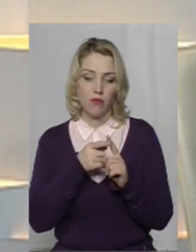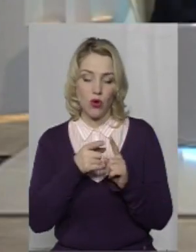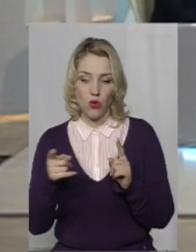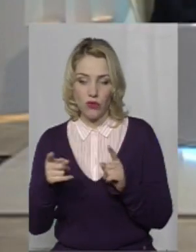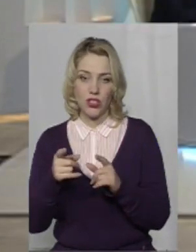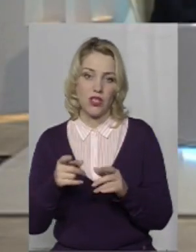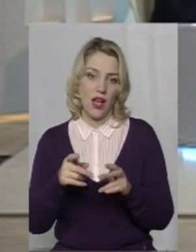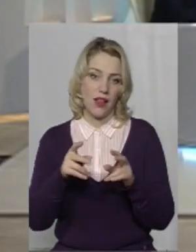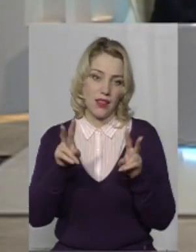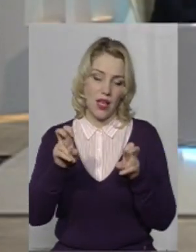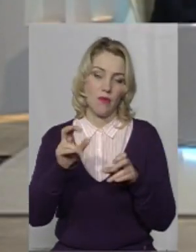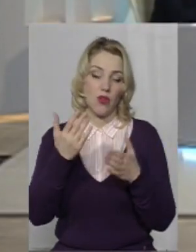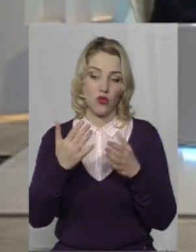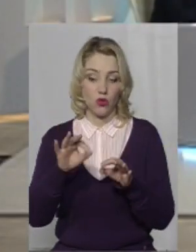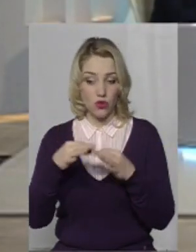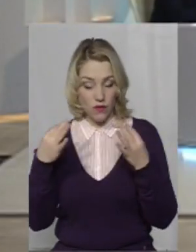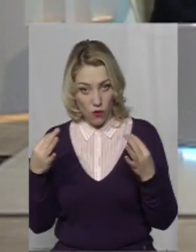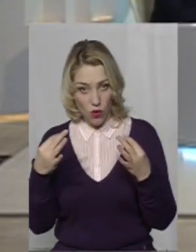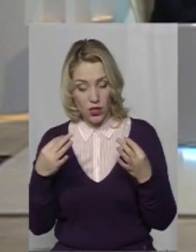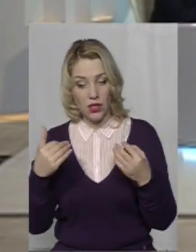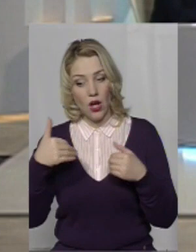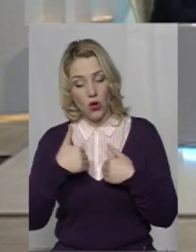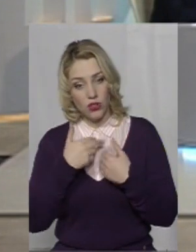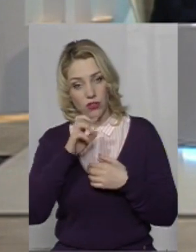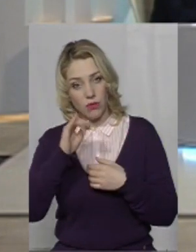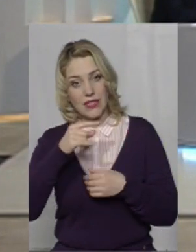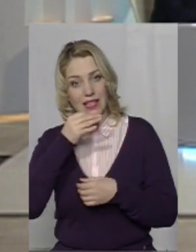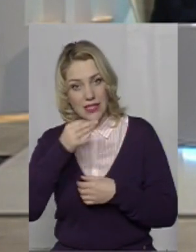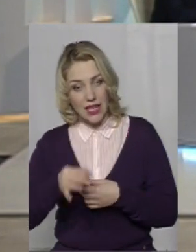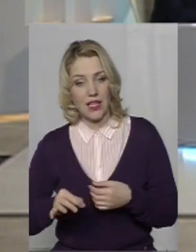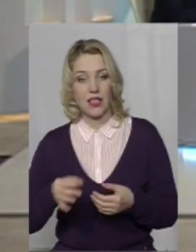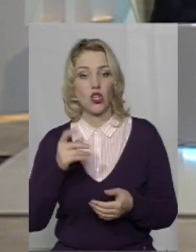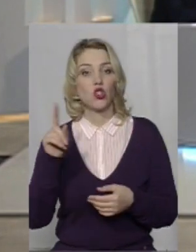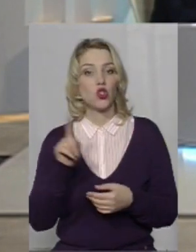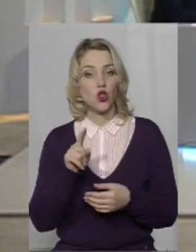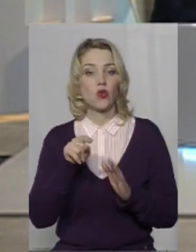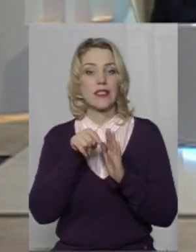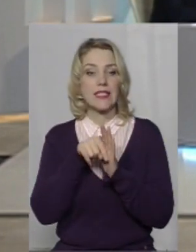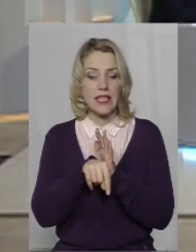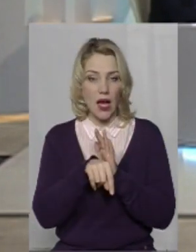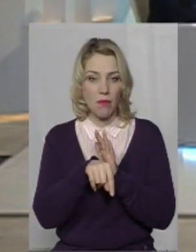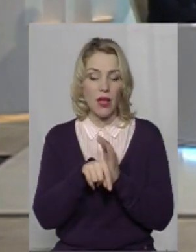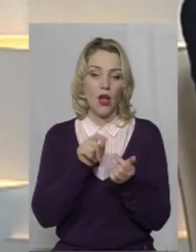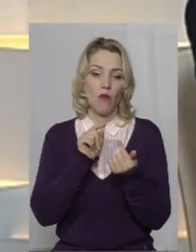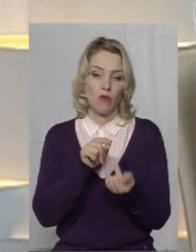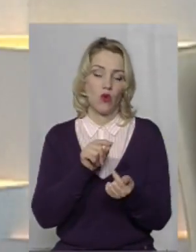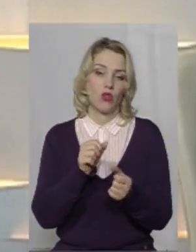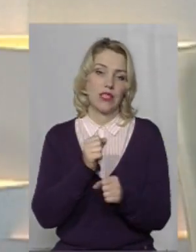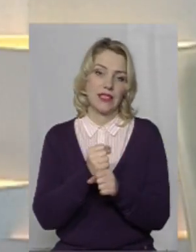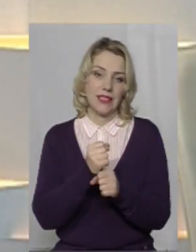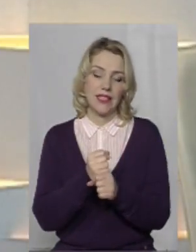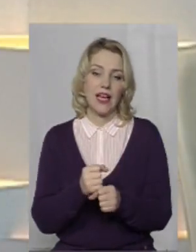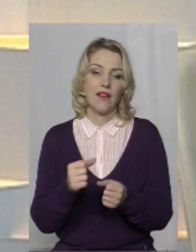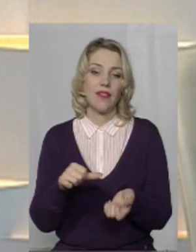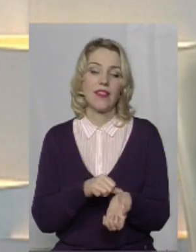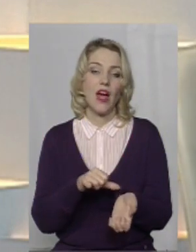теми, якщо дозволите, хотів би сказати, що саме протидія наркозлочинності – це